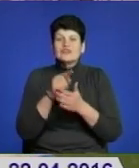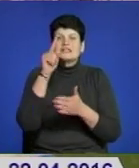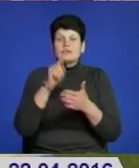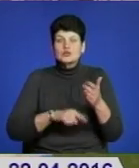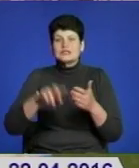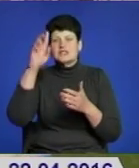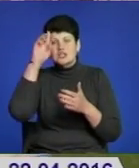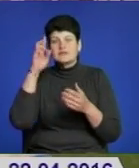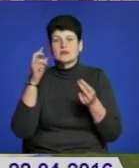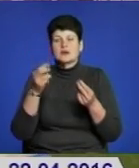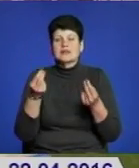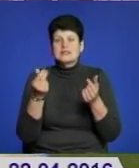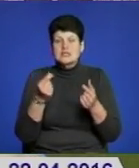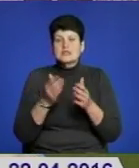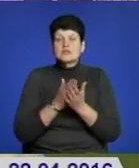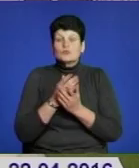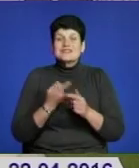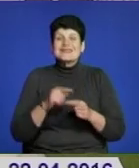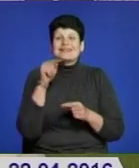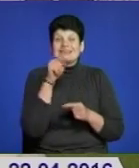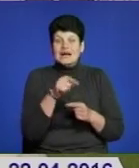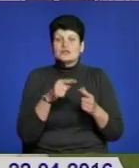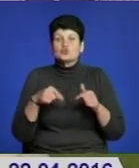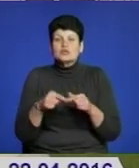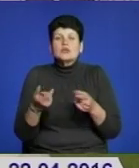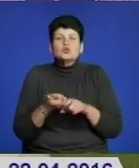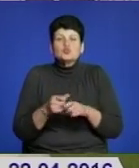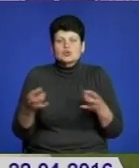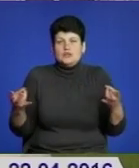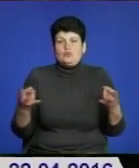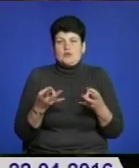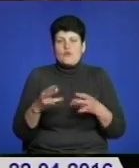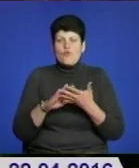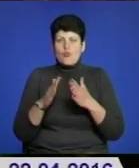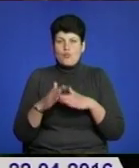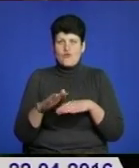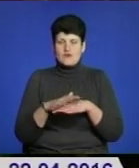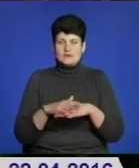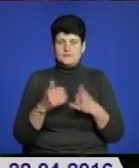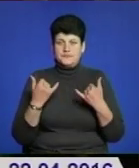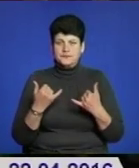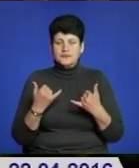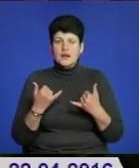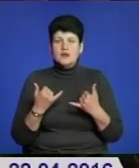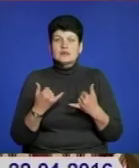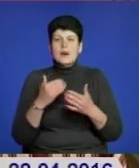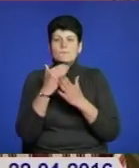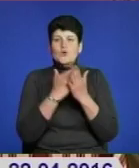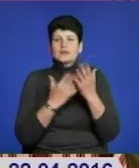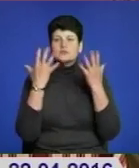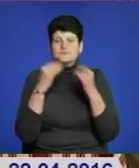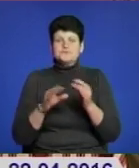Державна казначейська служба – саме це та структура, яка вкрай необхідна в умовах ринку. На порядку денному колегії розглядали